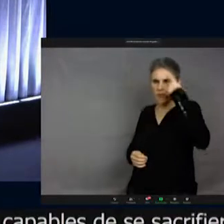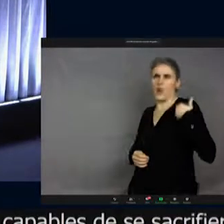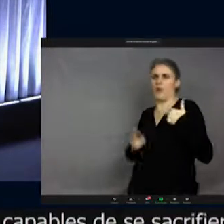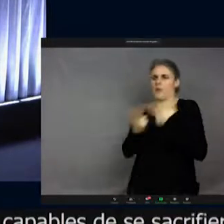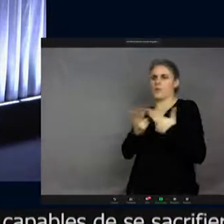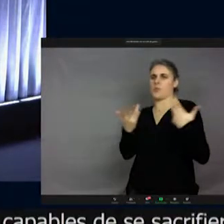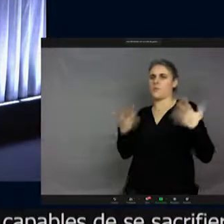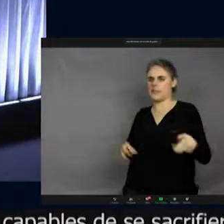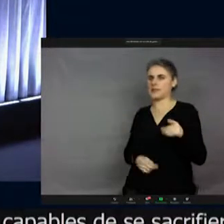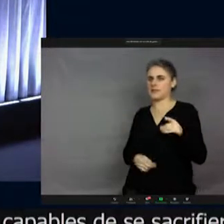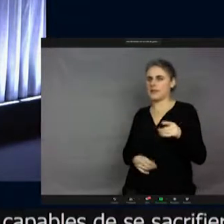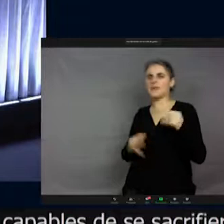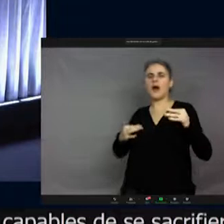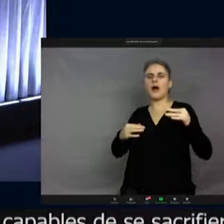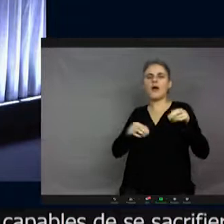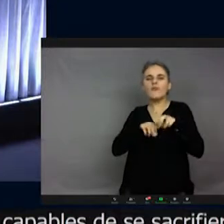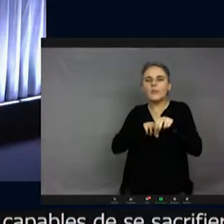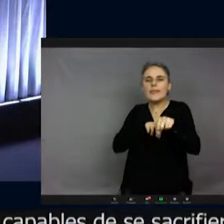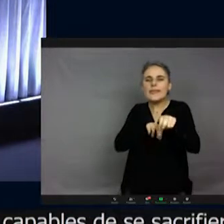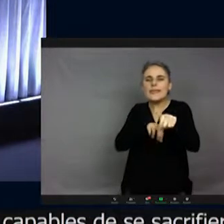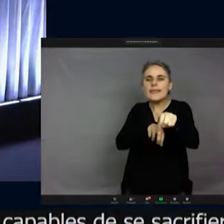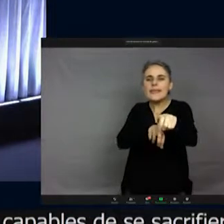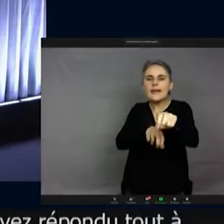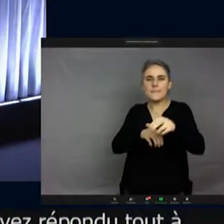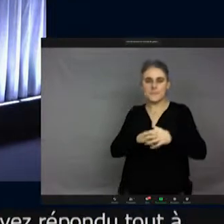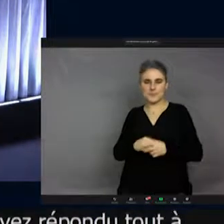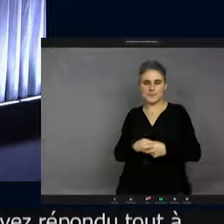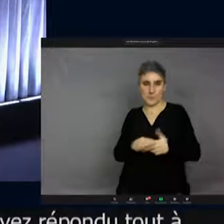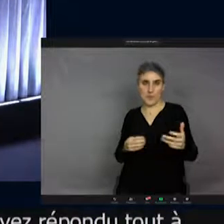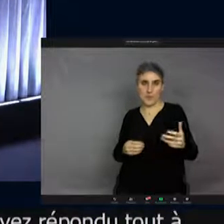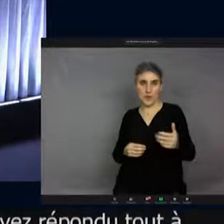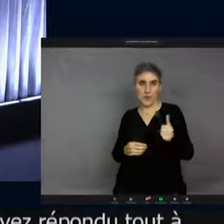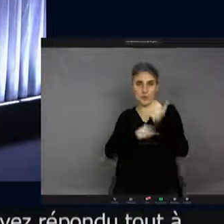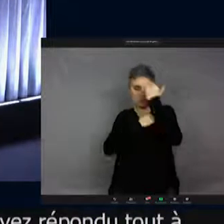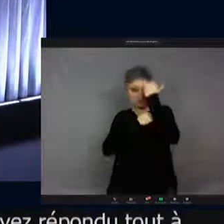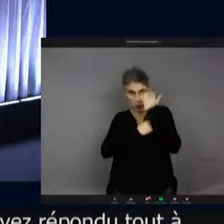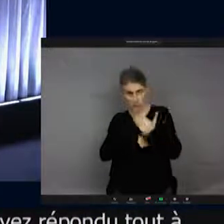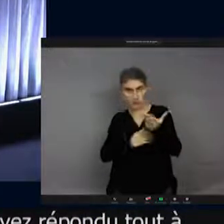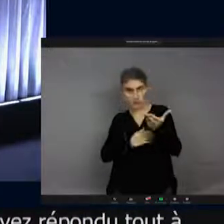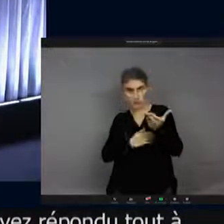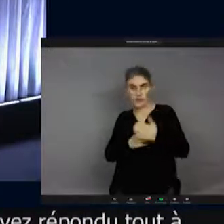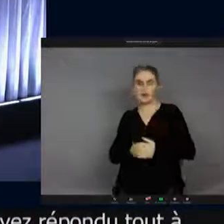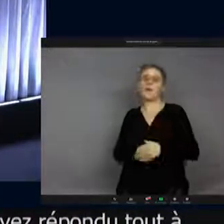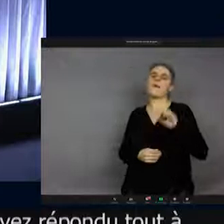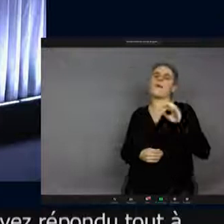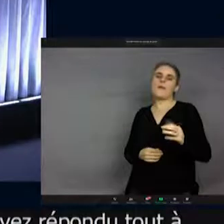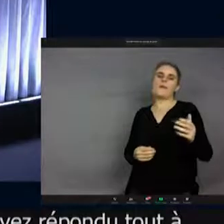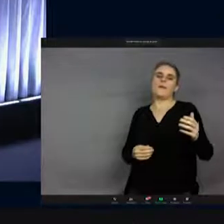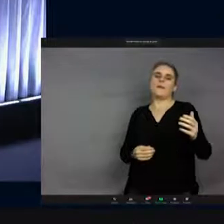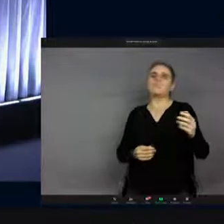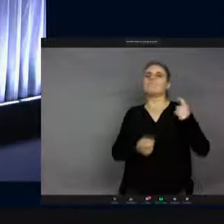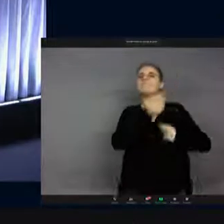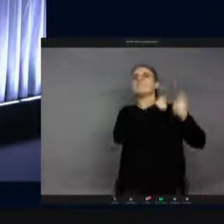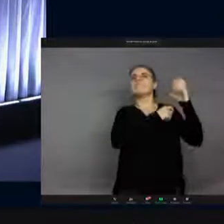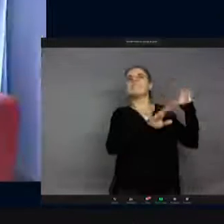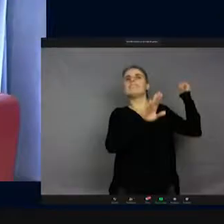à l'heure avec la fourmi, c'est ça ? Parce qu'en fait, c'est pour se protéger. Alors, l'évolution a doté certains individus